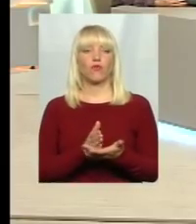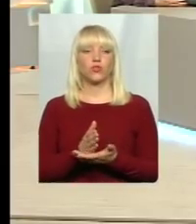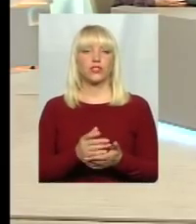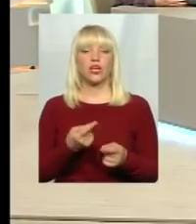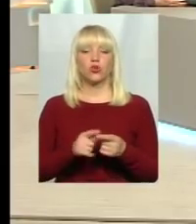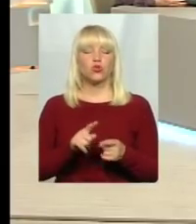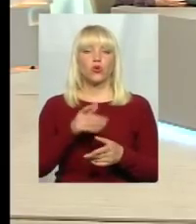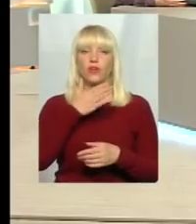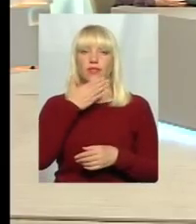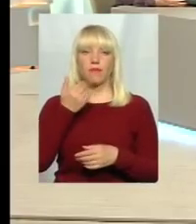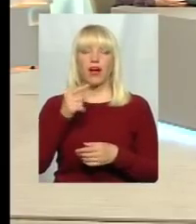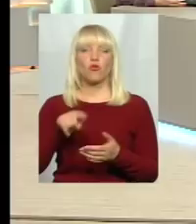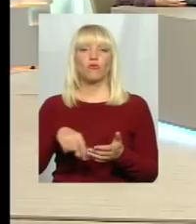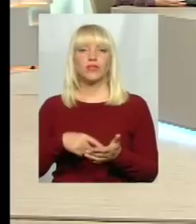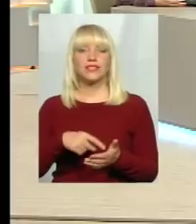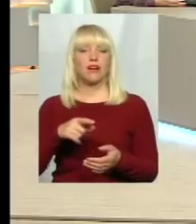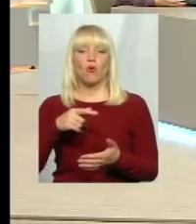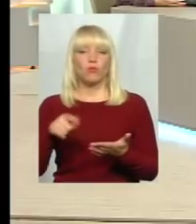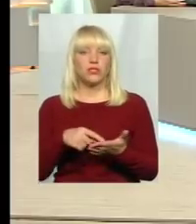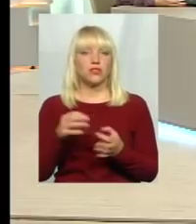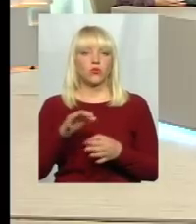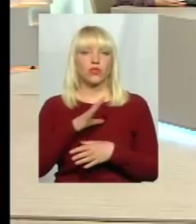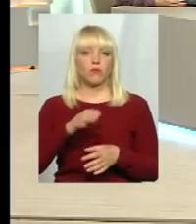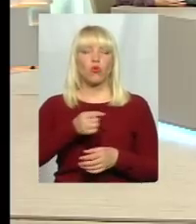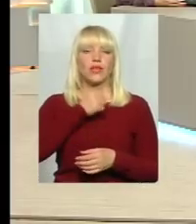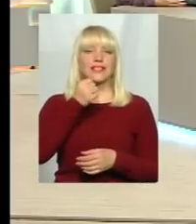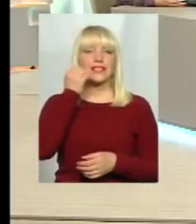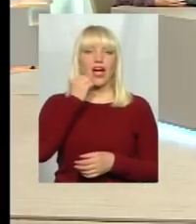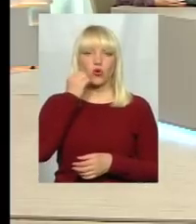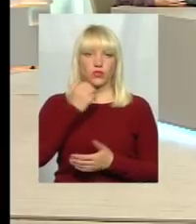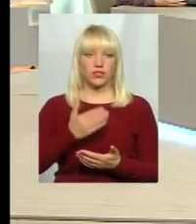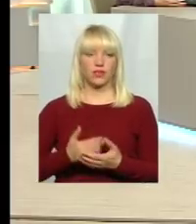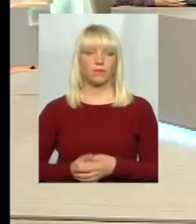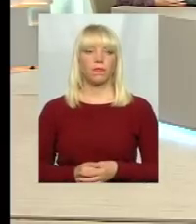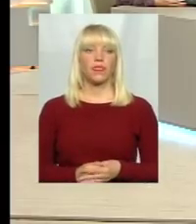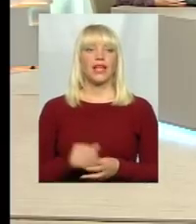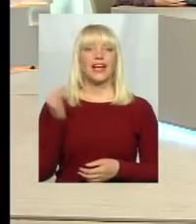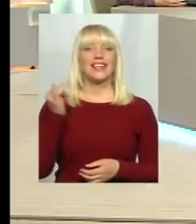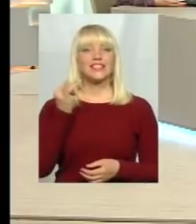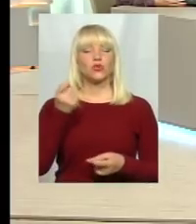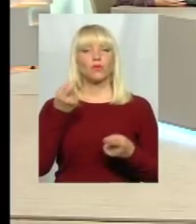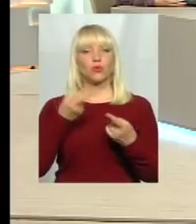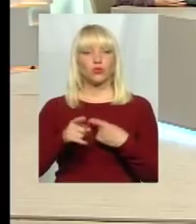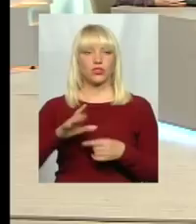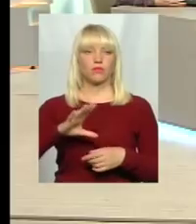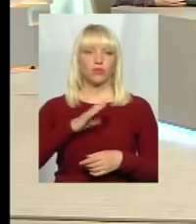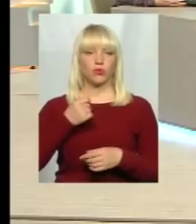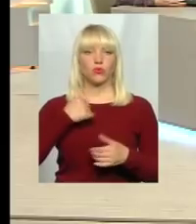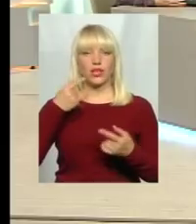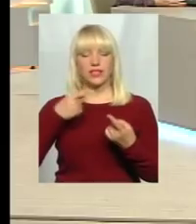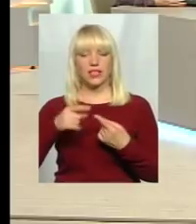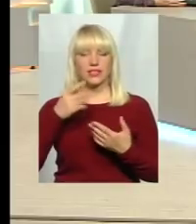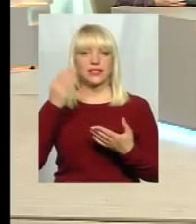в місті. Міст не знає, що таке староста. Тобто ви ніколи не сталкуєшись. Історія. Знаємо по історії, що таке Історія, воно трошки не так було. У нас різне